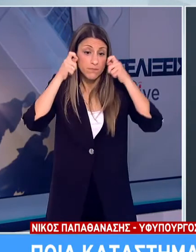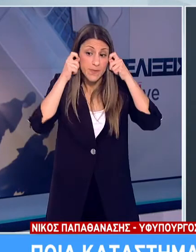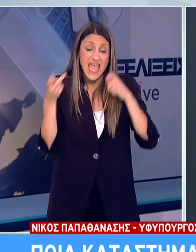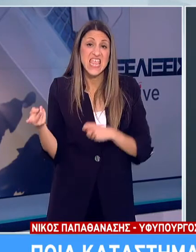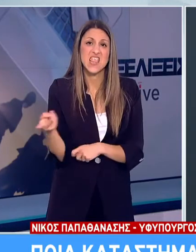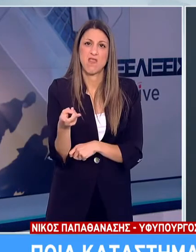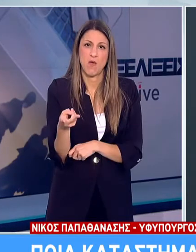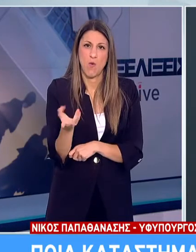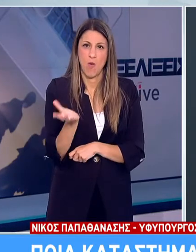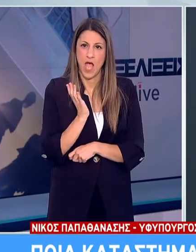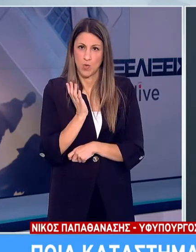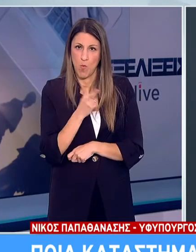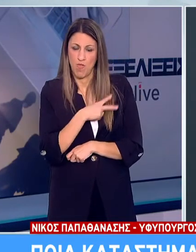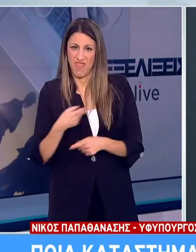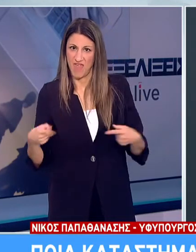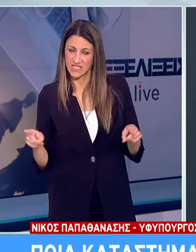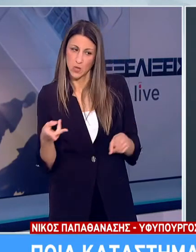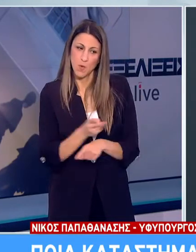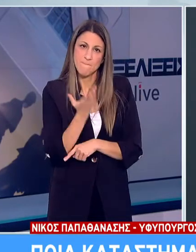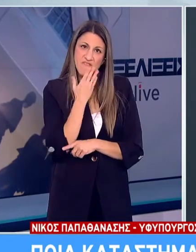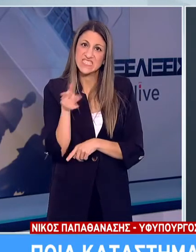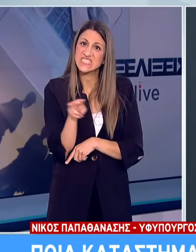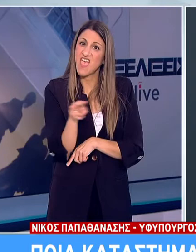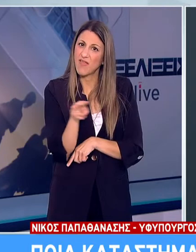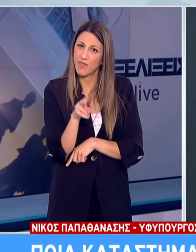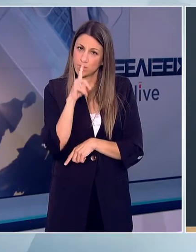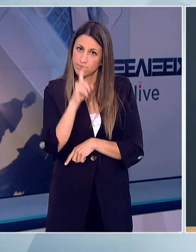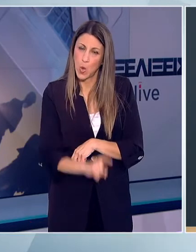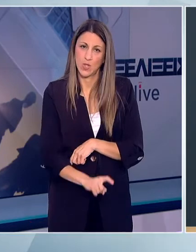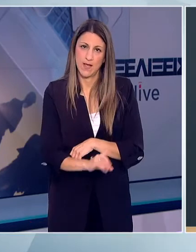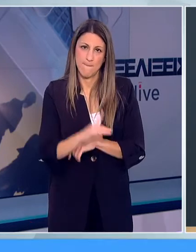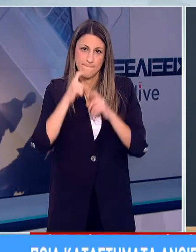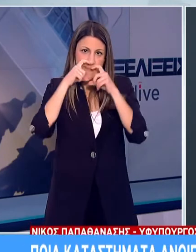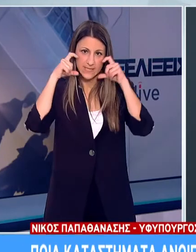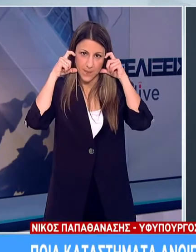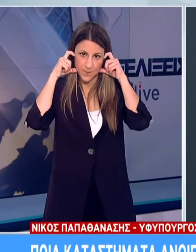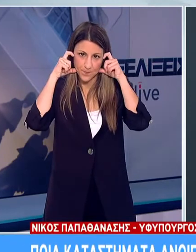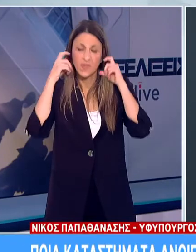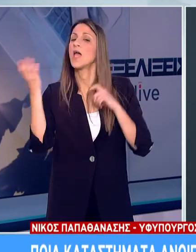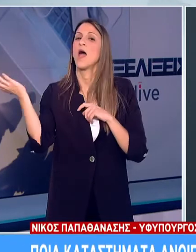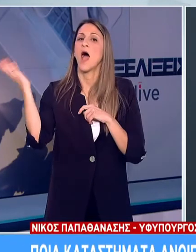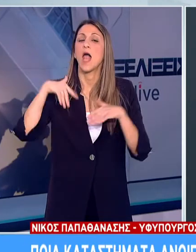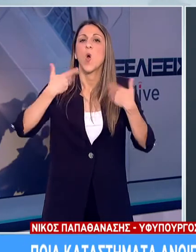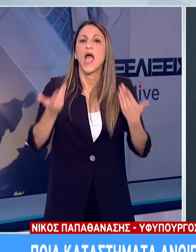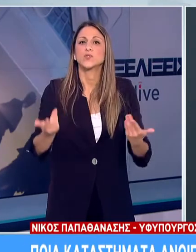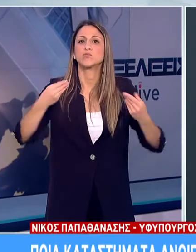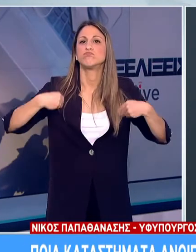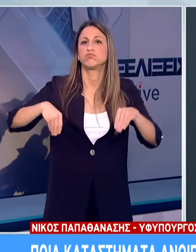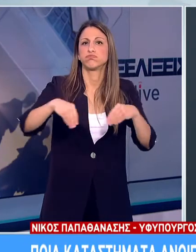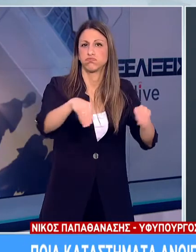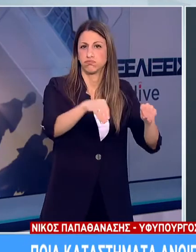όσο και για τον εκποδευόμενο. Τέλος, για τις επιχειρήσεις βιομηχανικών ειδών σε υπαίθριους πάγκους και αγορές ισχύουν τα εξής.